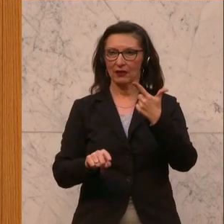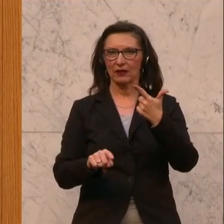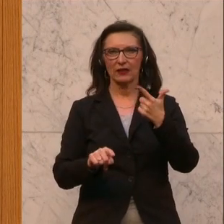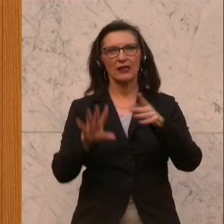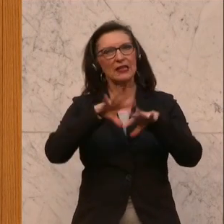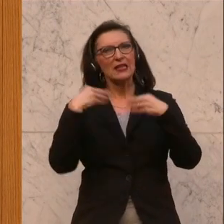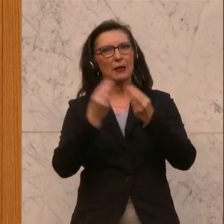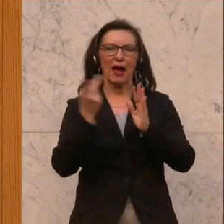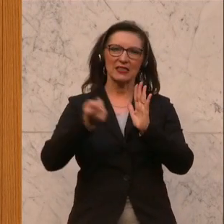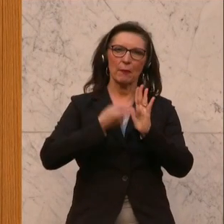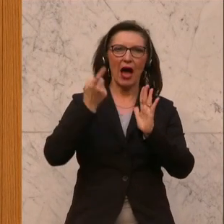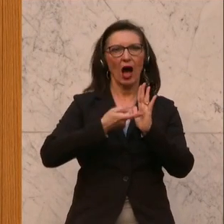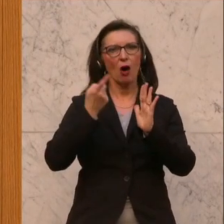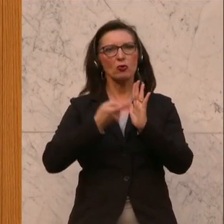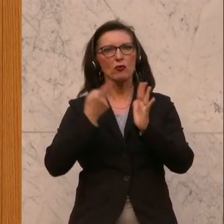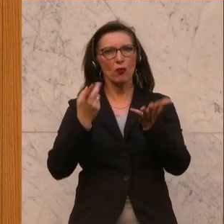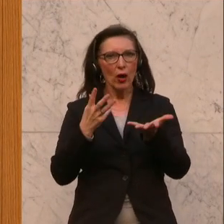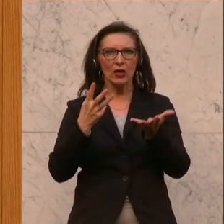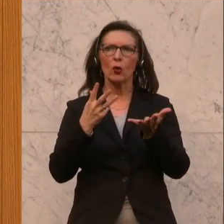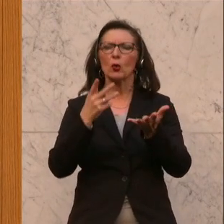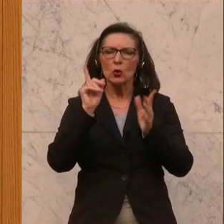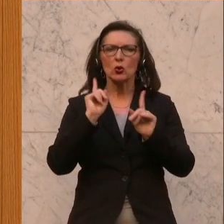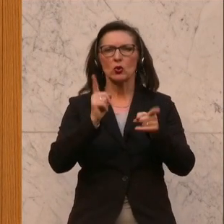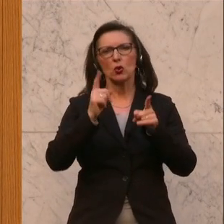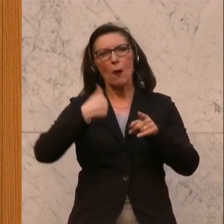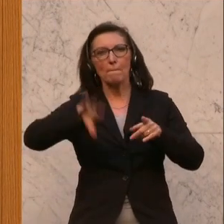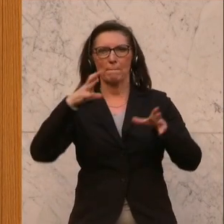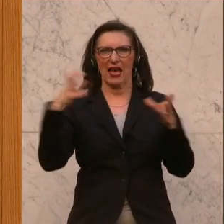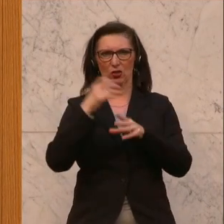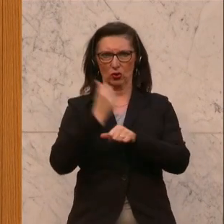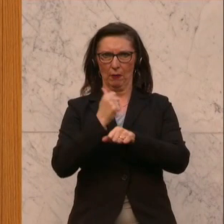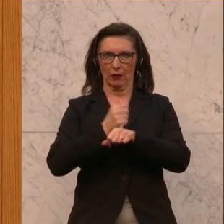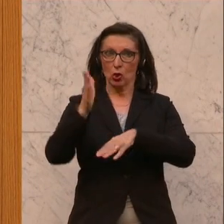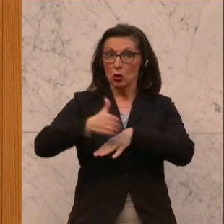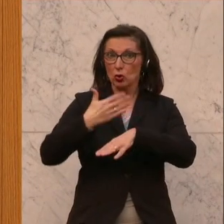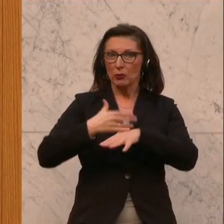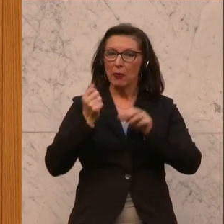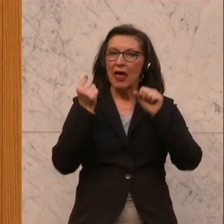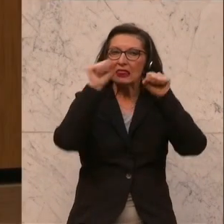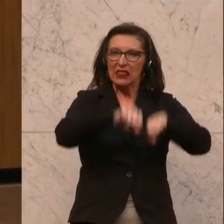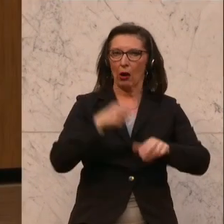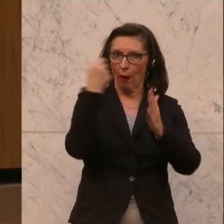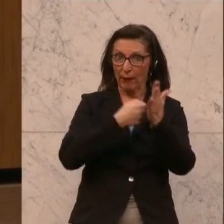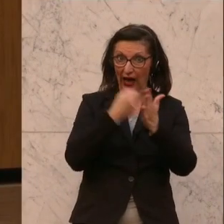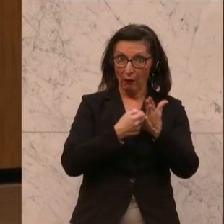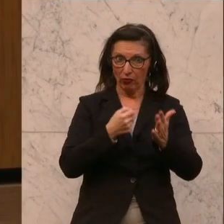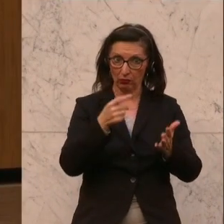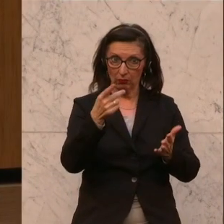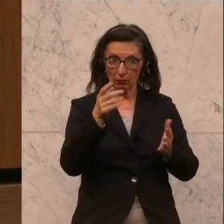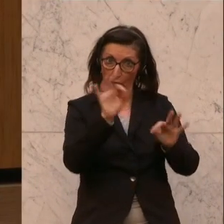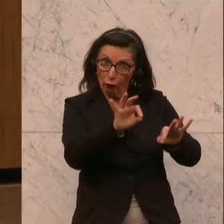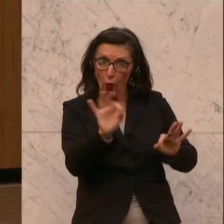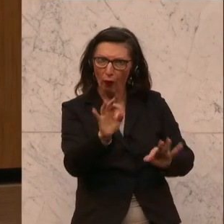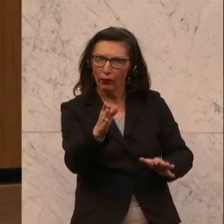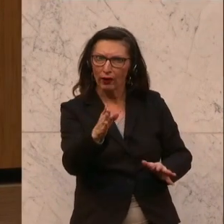Herausforderungen eine engere Zusammenarbeit angestrebt, wie zum Beispiel bei der Terrorismusbekämpfung. Sind wir auch dafür, oder?